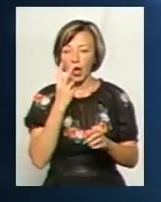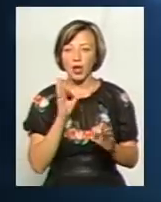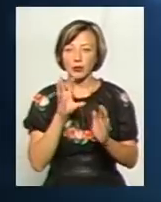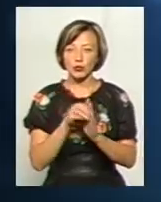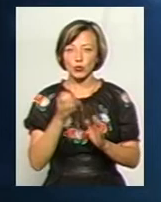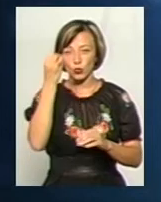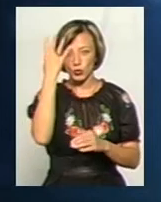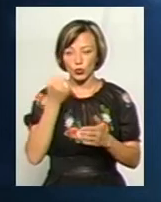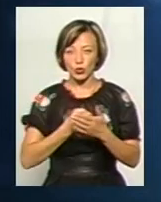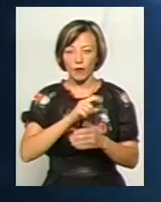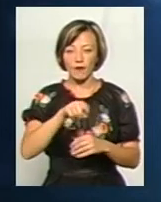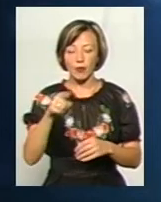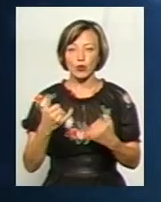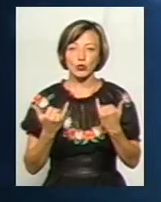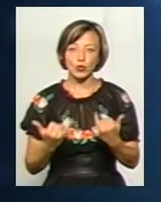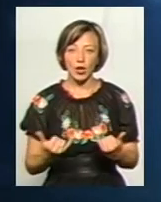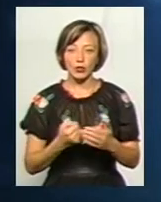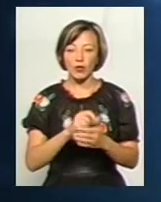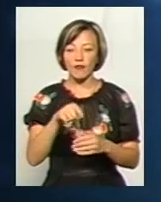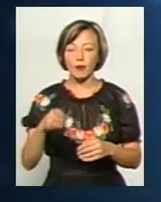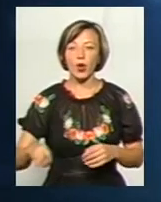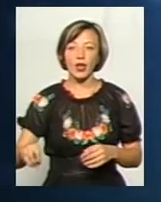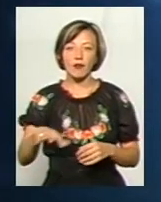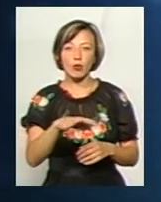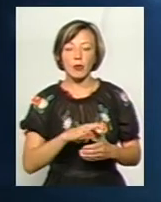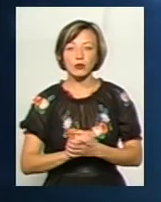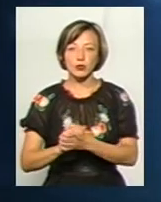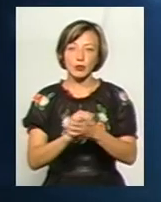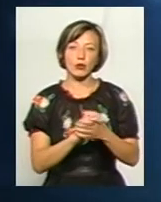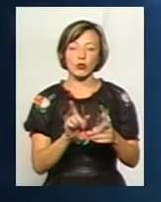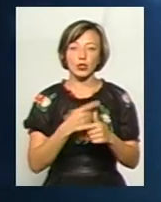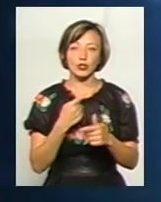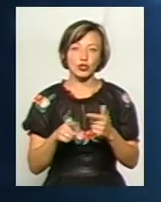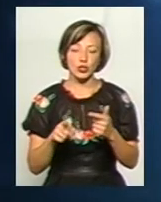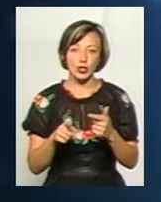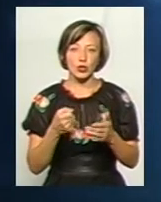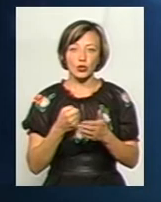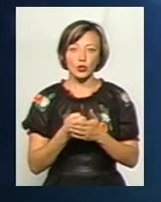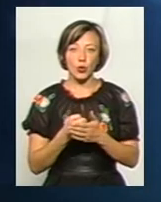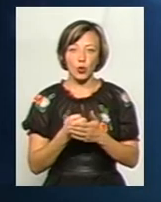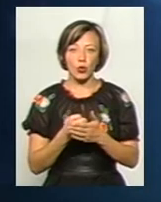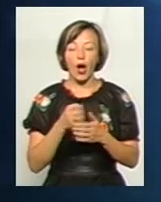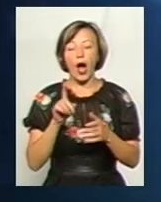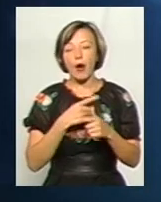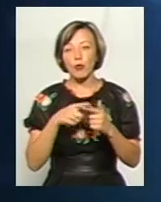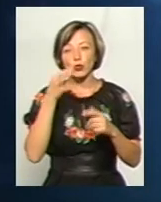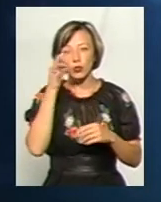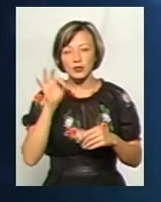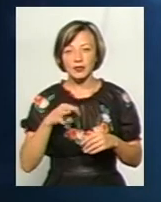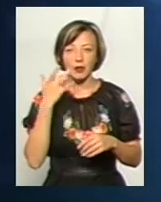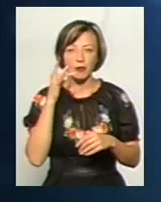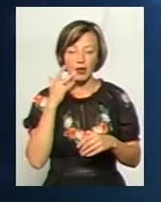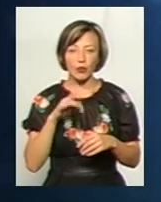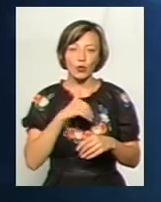культуру до вимог сучасності, до вимог європейської спільноти, чи навіть досвід Америки, або слідувати трендам.